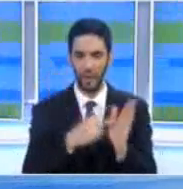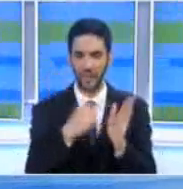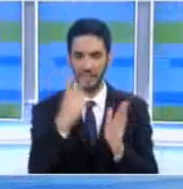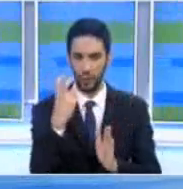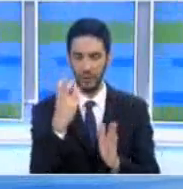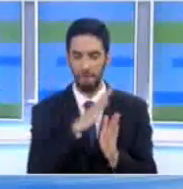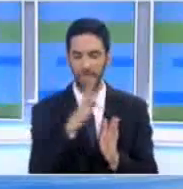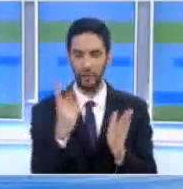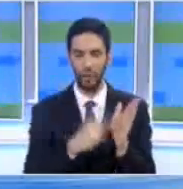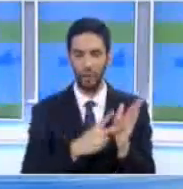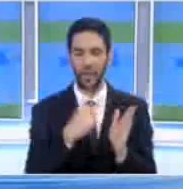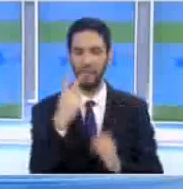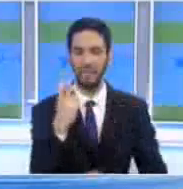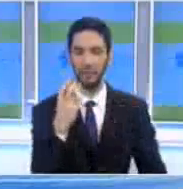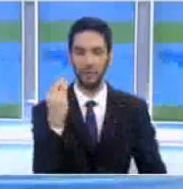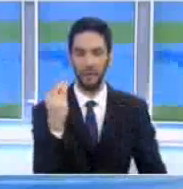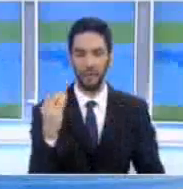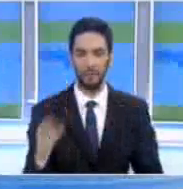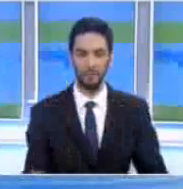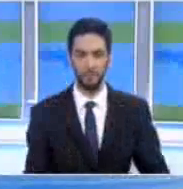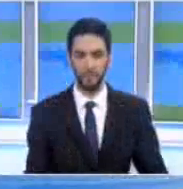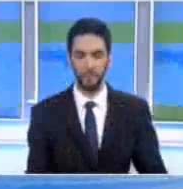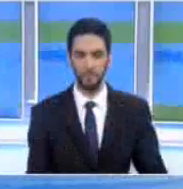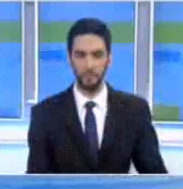από το 2020 έως το 2025.